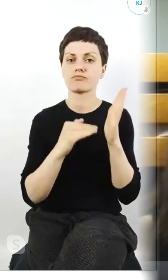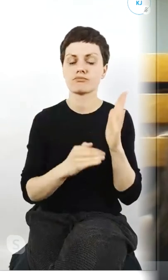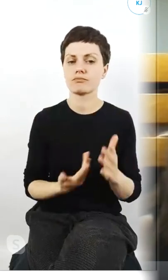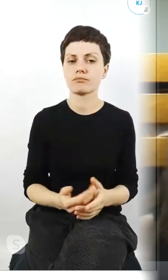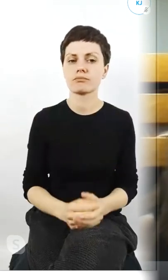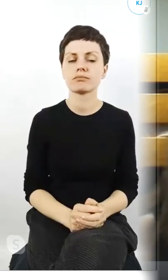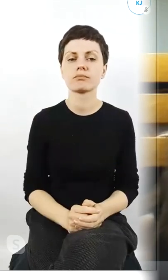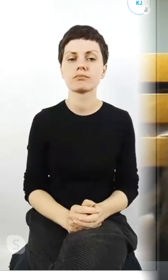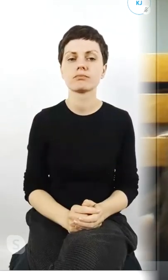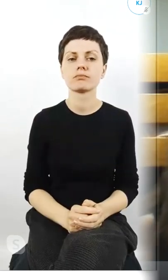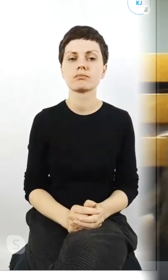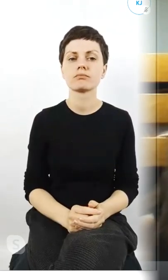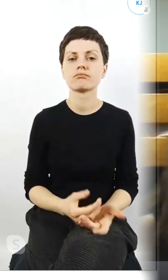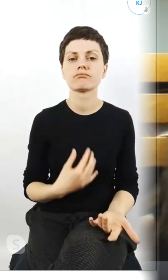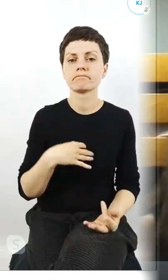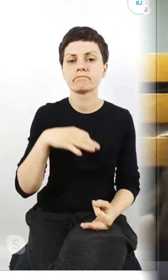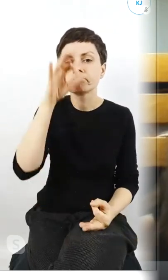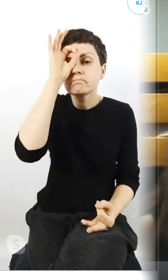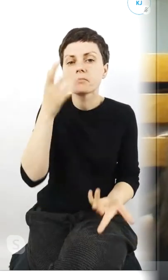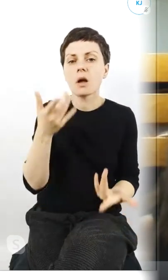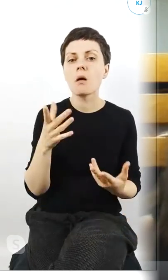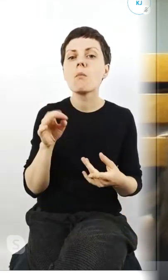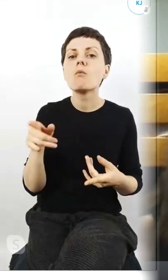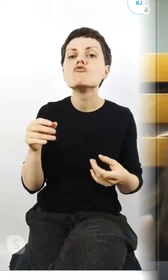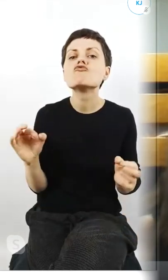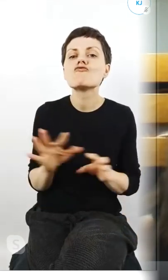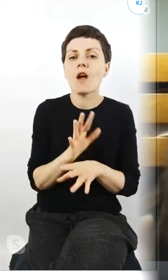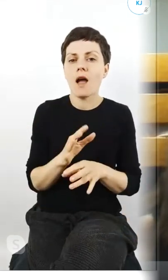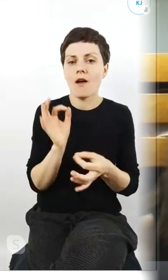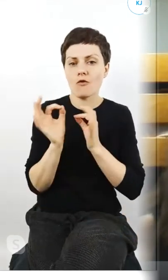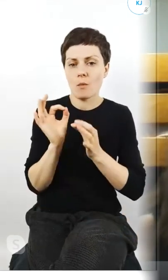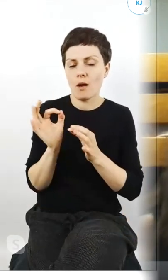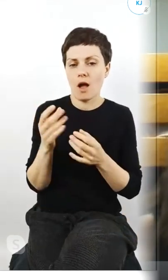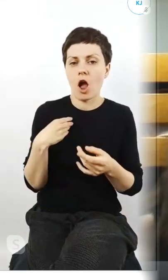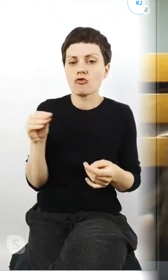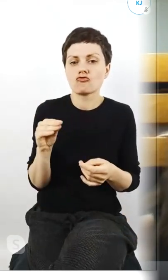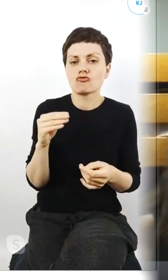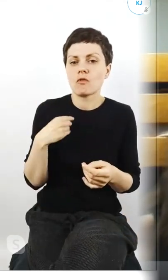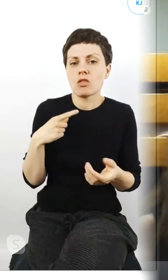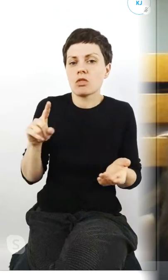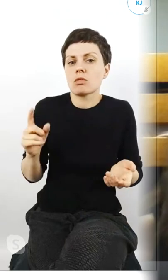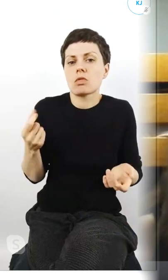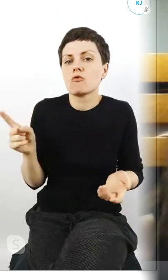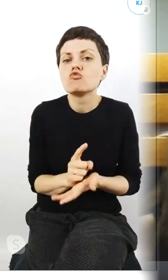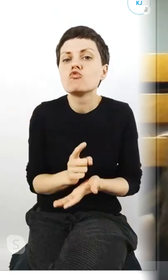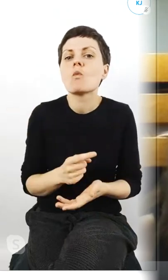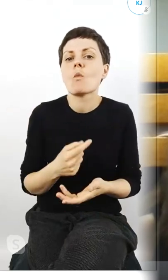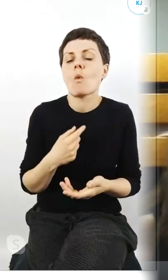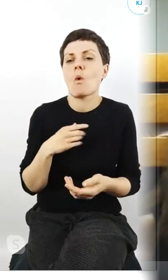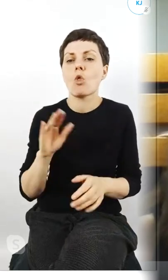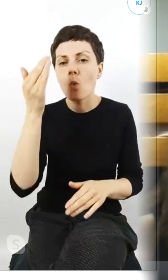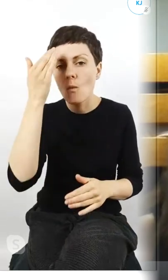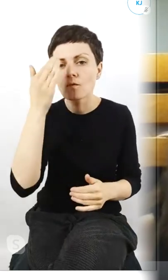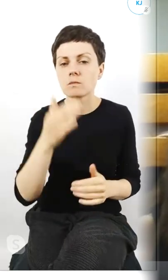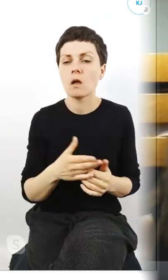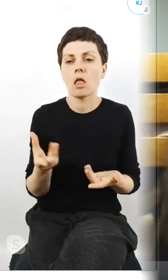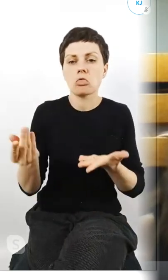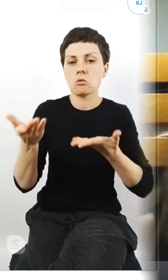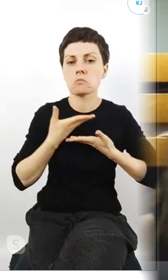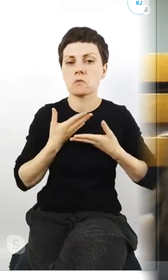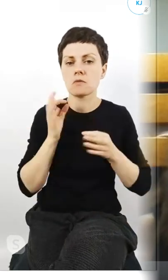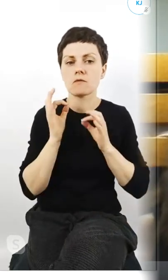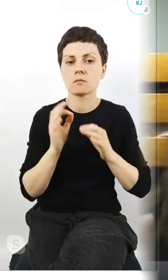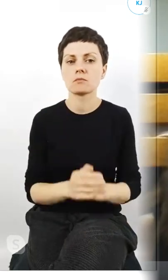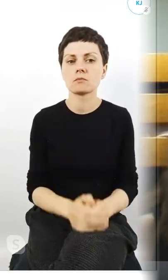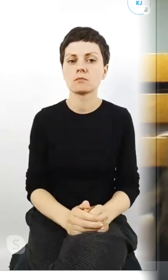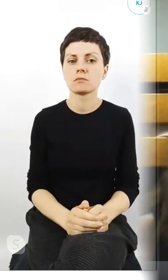to jest bardzo świeża informacja nie miałem kiedyś się o tym dowiedzieć a też takich informacji nie dostałem labirynt